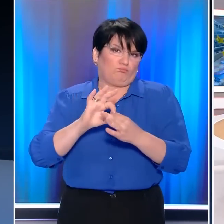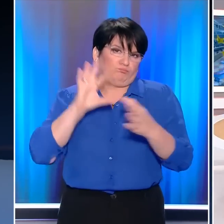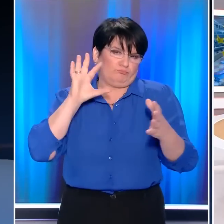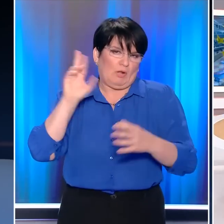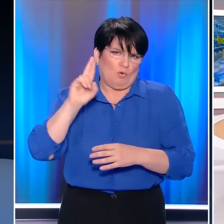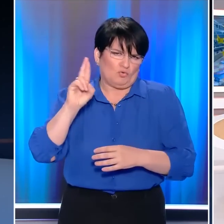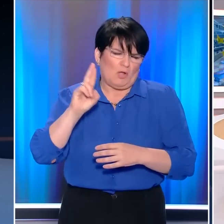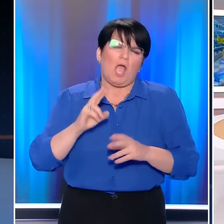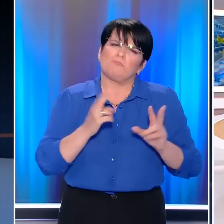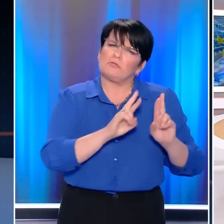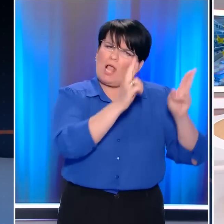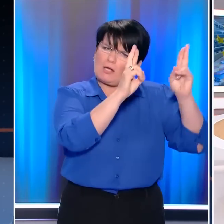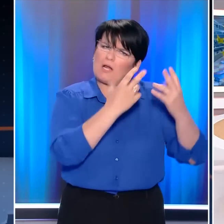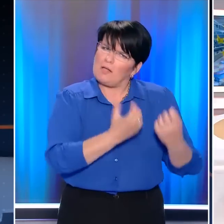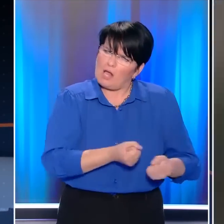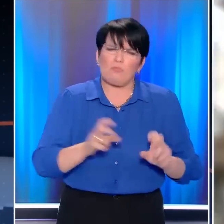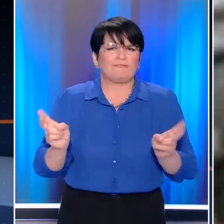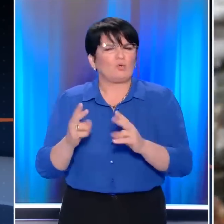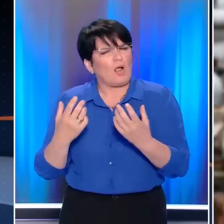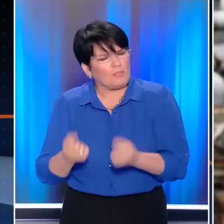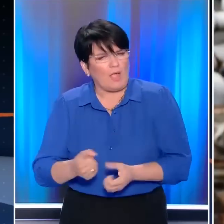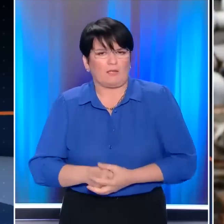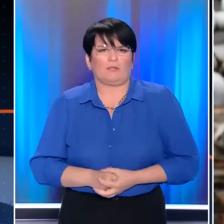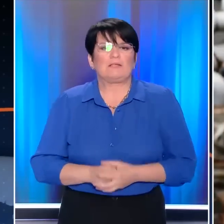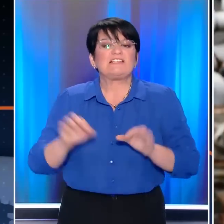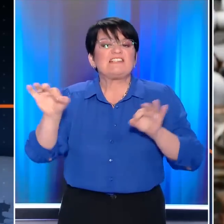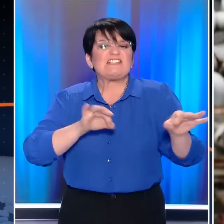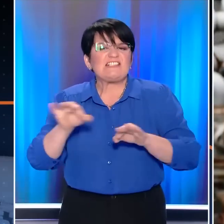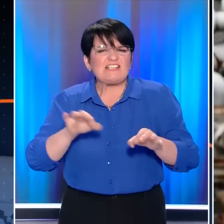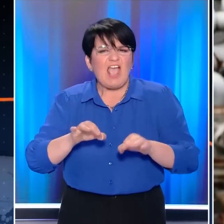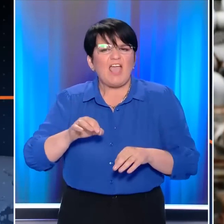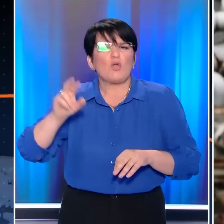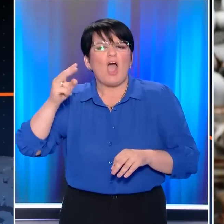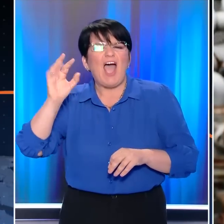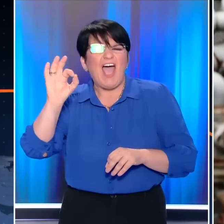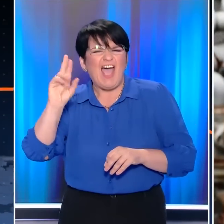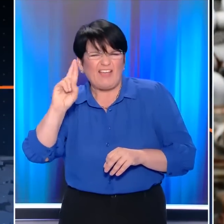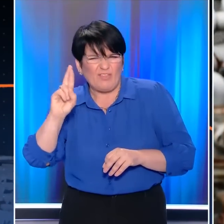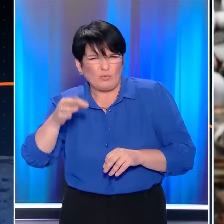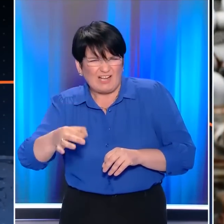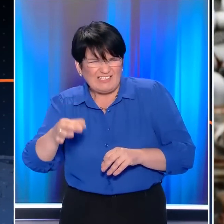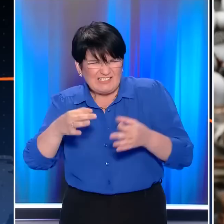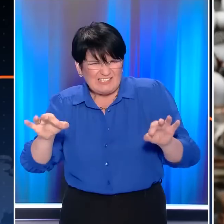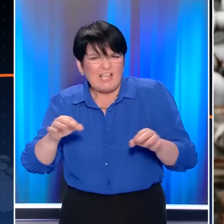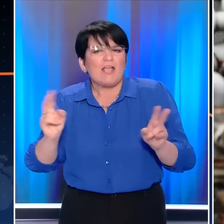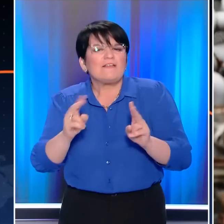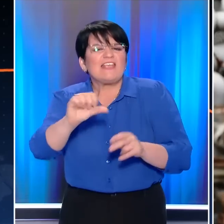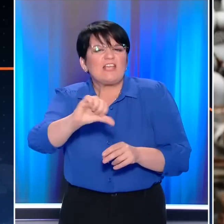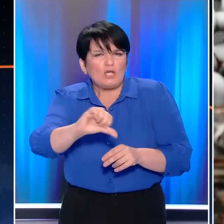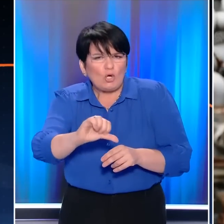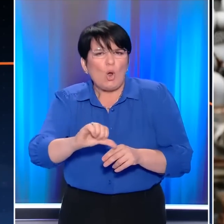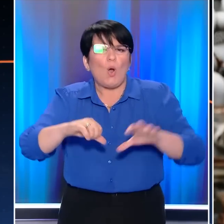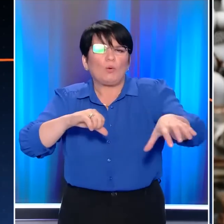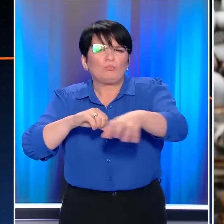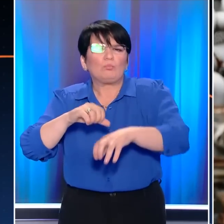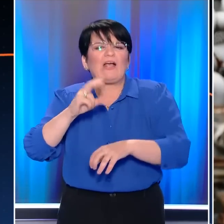Εμείς να μην μείνουμε από ηλεκτρική ενέργεια ή να μην μείνουμε από φυσικό αέριο. Το σχέδιο περιλαμβάνει αύξηση των φορτίων LNG στη Ρεβηθούσα, αύξηση της ηλεκτροπαραγωγής από λεχνίτη και